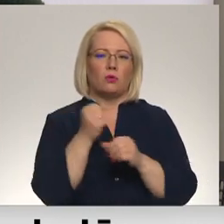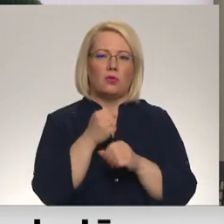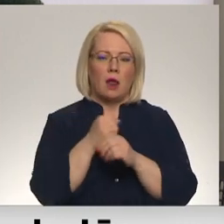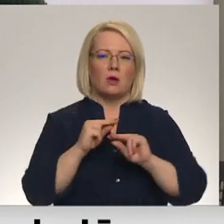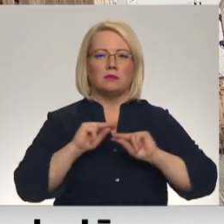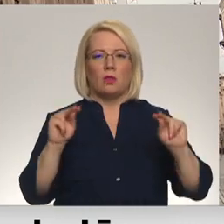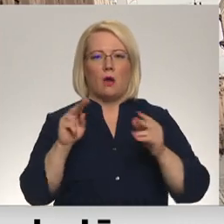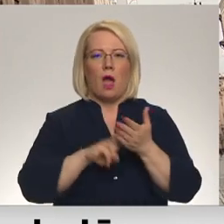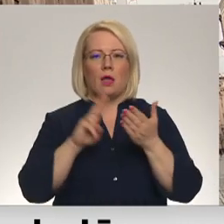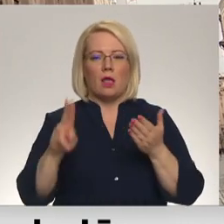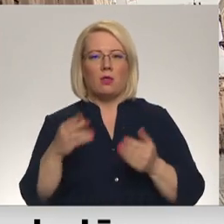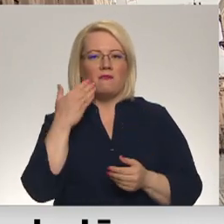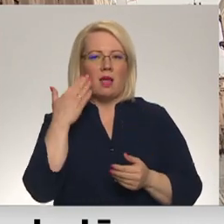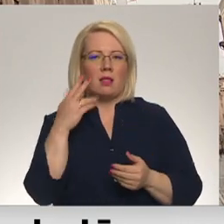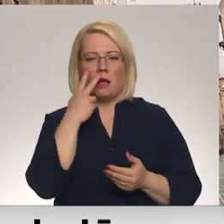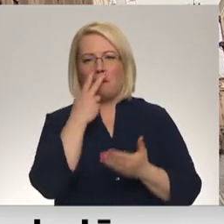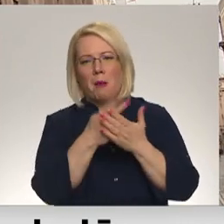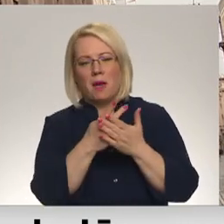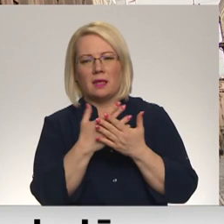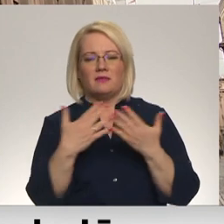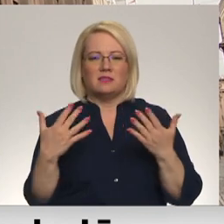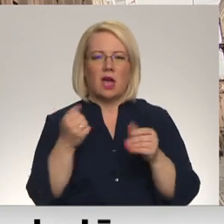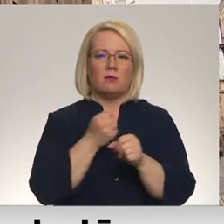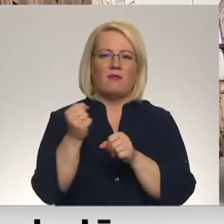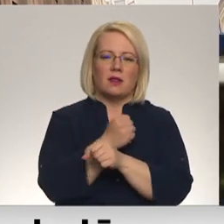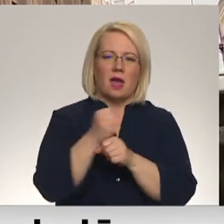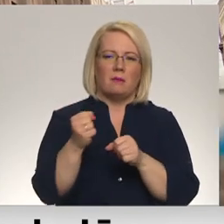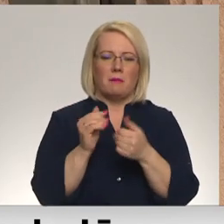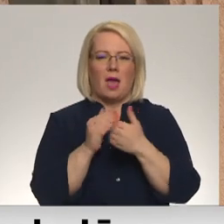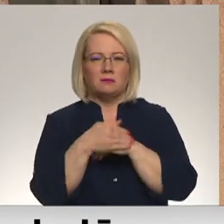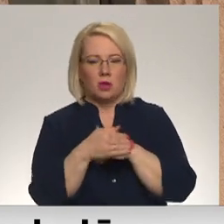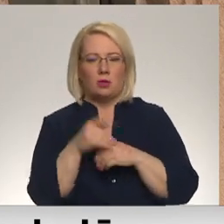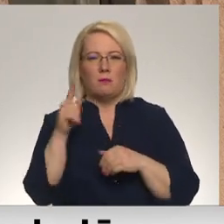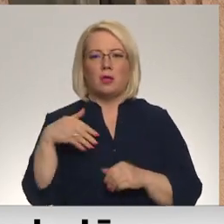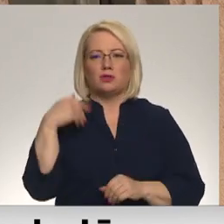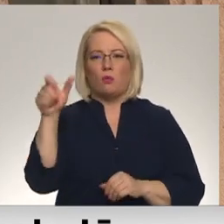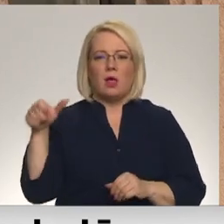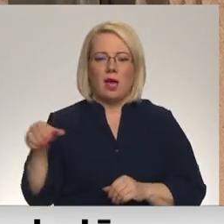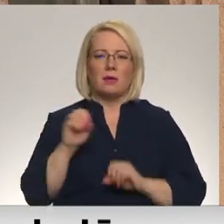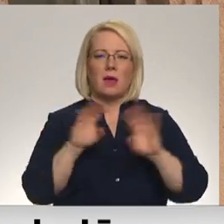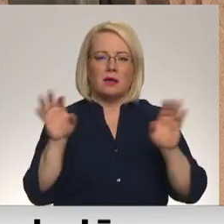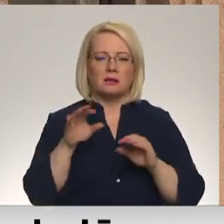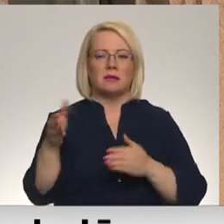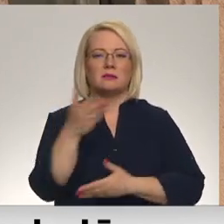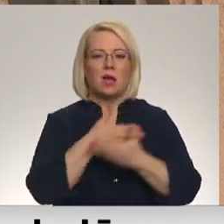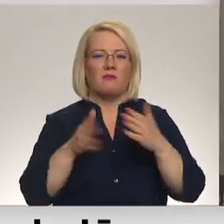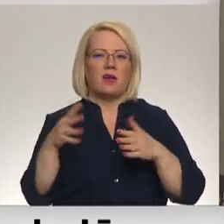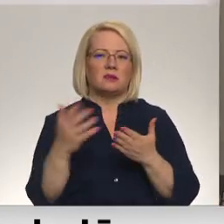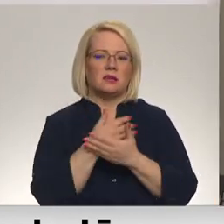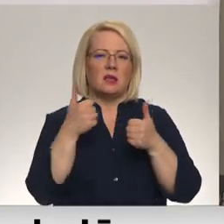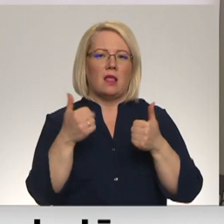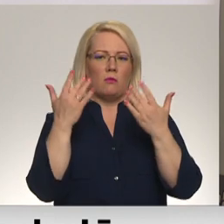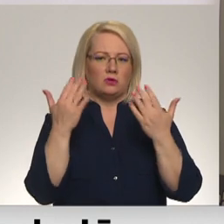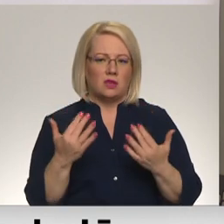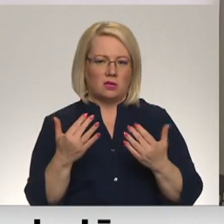vieglāk pamanīt mobīngā izmetņus. Savukārt pašiem skolēniem tas māca saprast, ka tikai sadarbojoties var sasniegt labus rezultātus. Šis